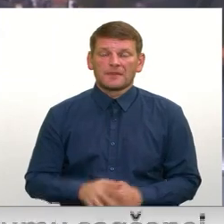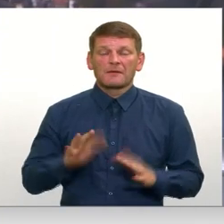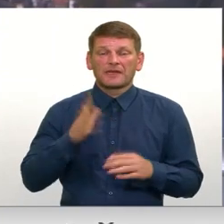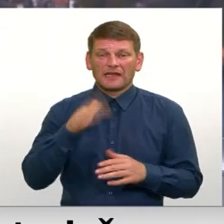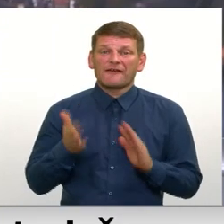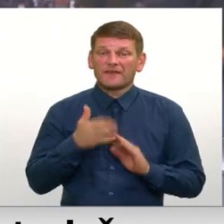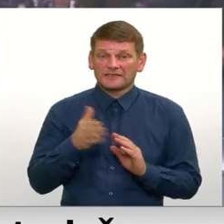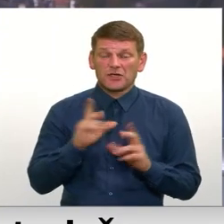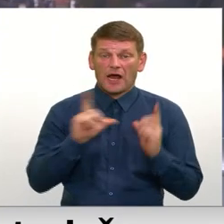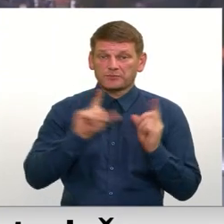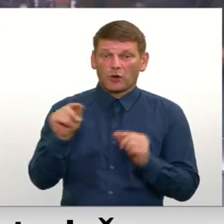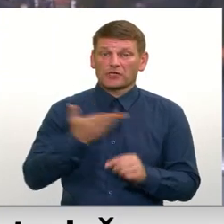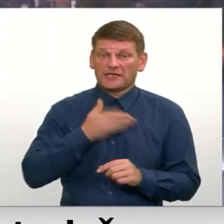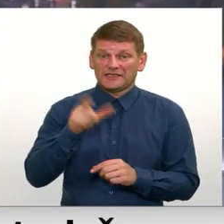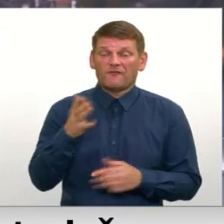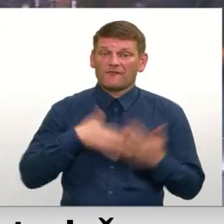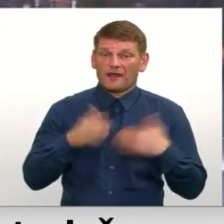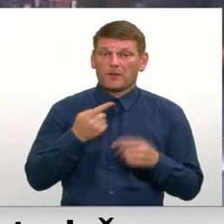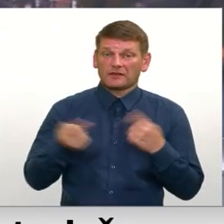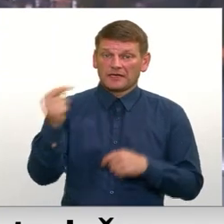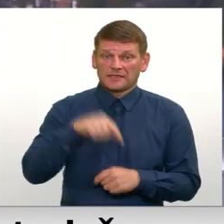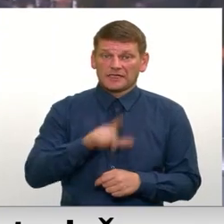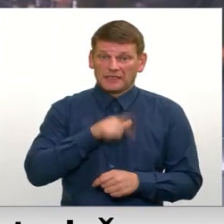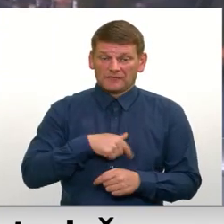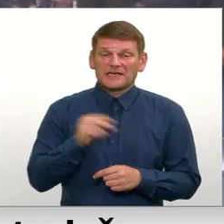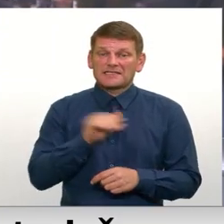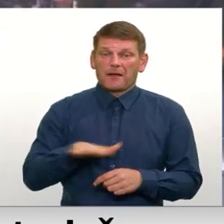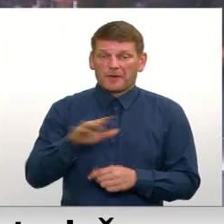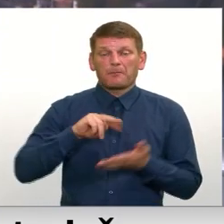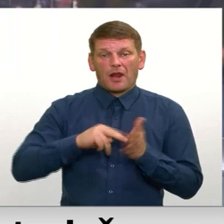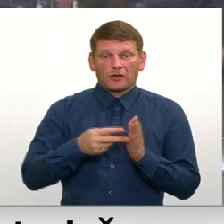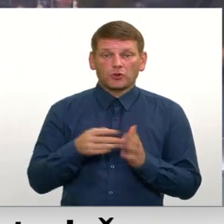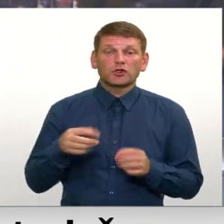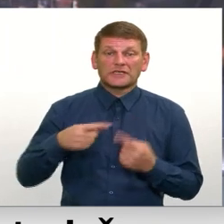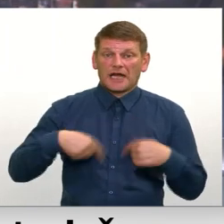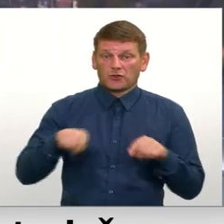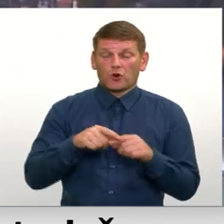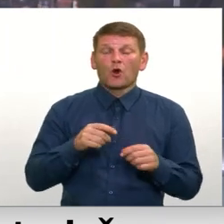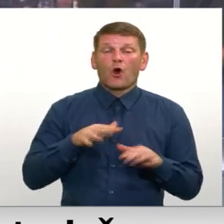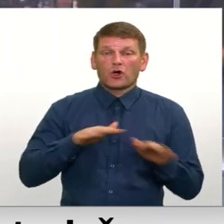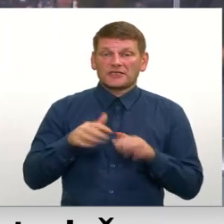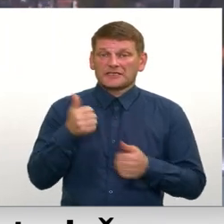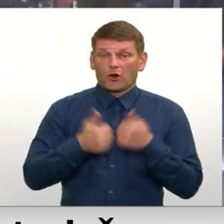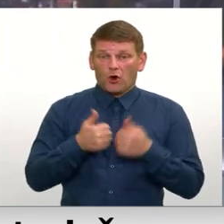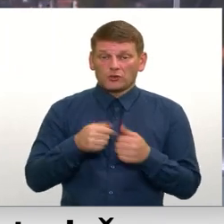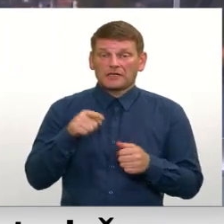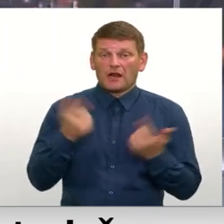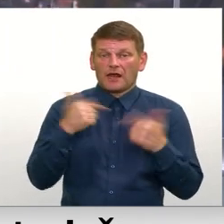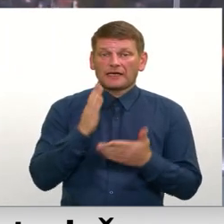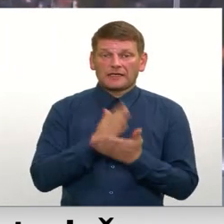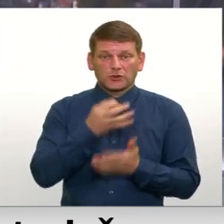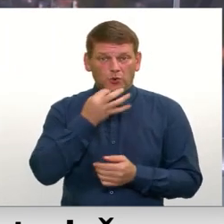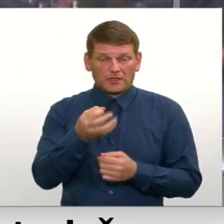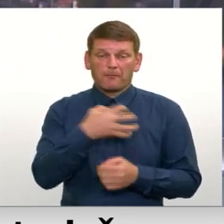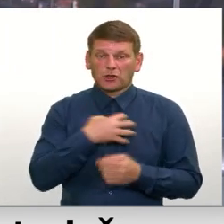Lai veicinātu aizbraukušo iedzīvotāju vēlmi atgriezties Latvijās Zemgals plānošanas reģionas organizē konkursu. Tā laikā tiks noteikta